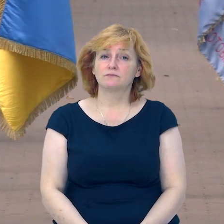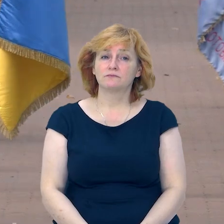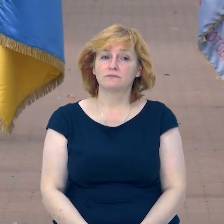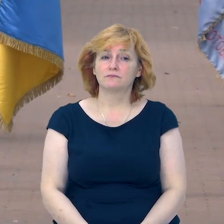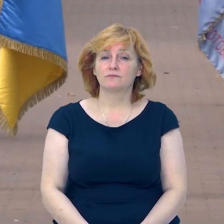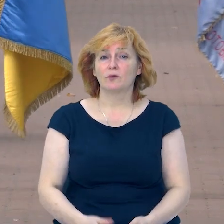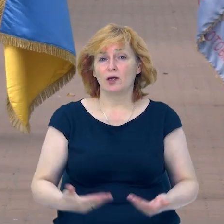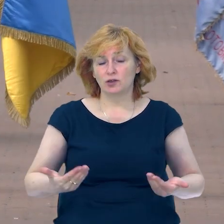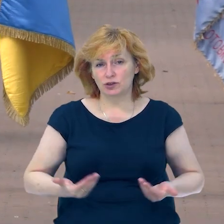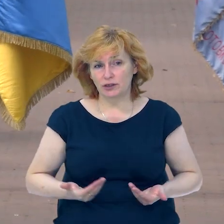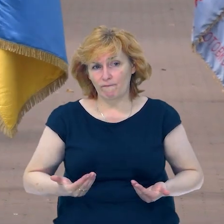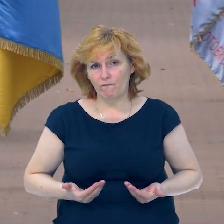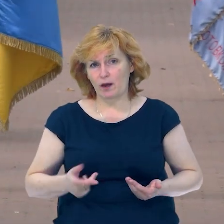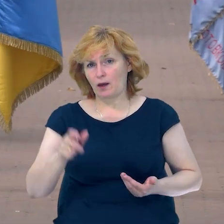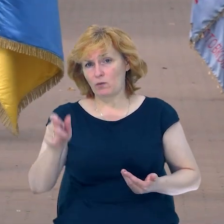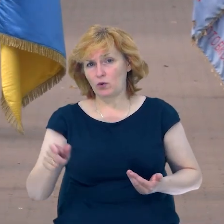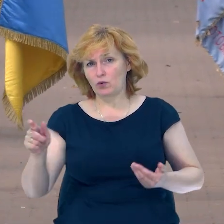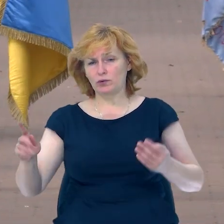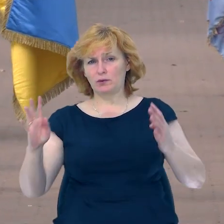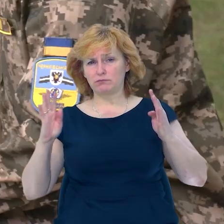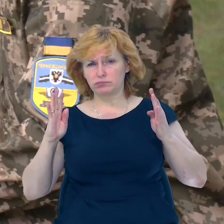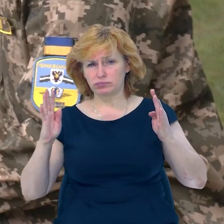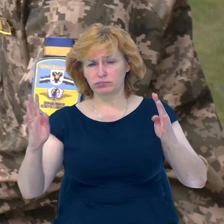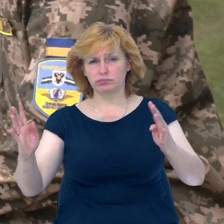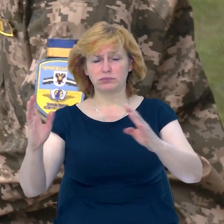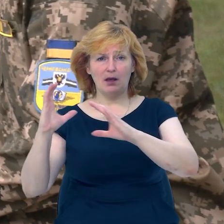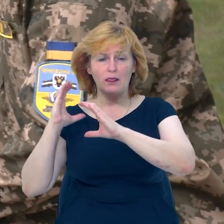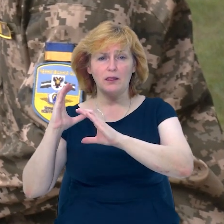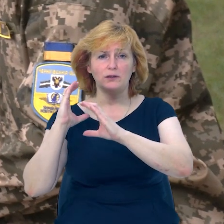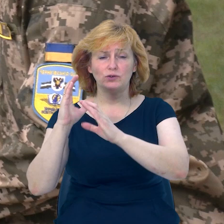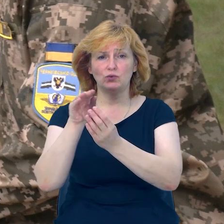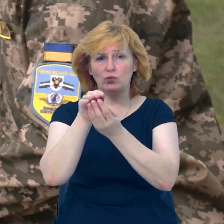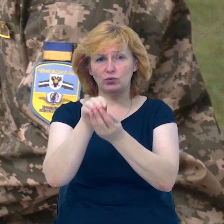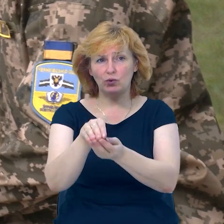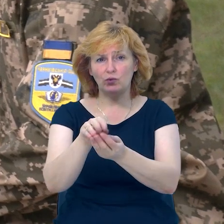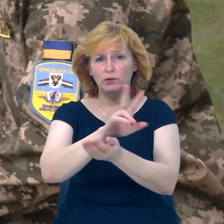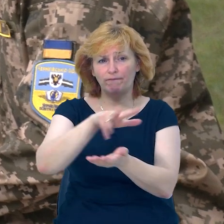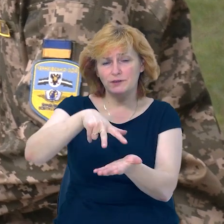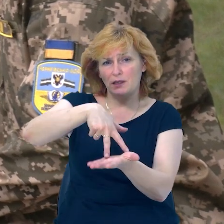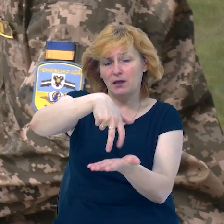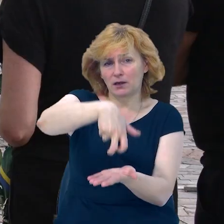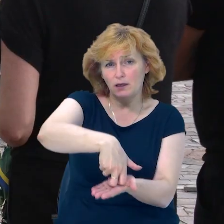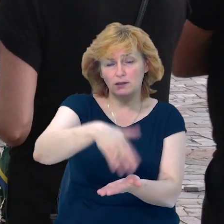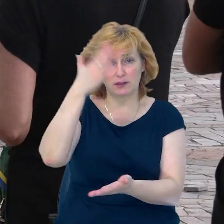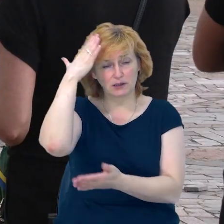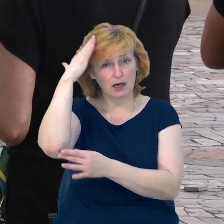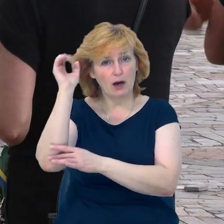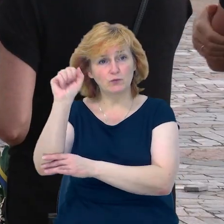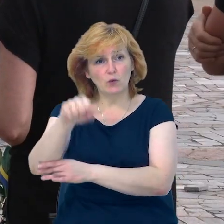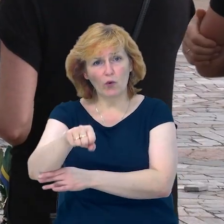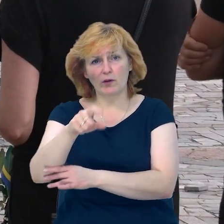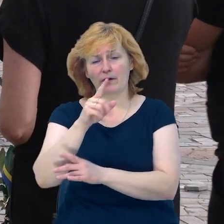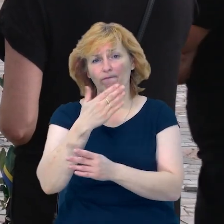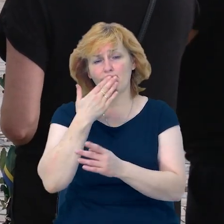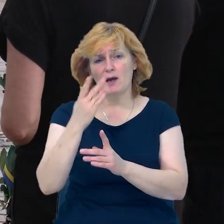Живим коридором до Катерининського храму несуть труну. Всі присутні опускаються на коліна та схиляють голови. Сьогодні у Чернігові